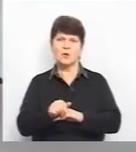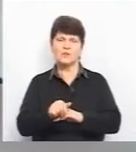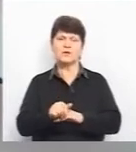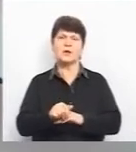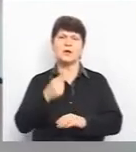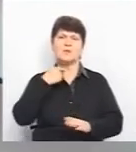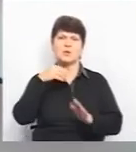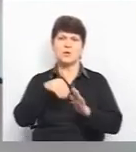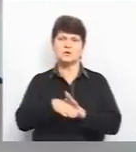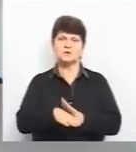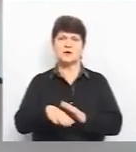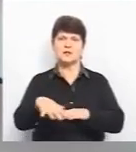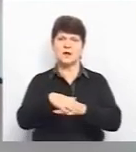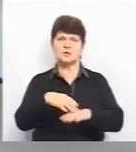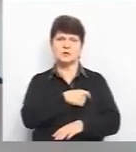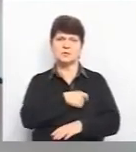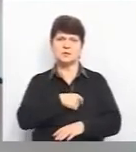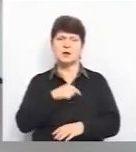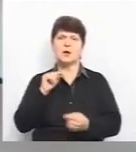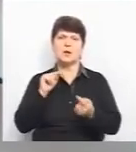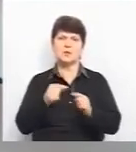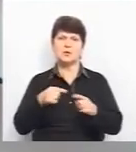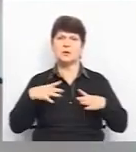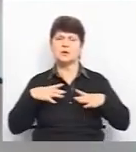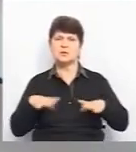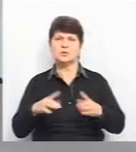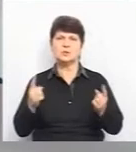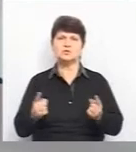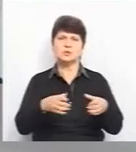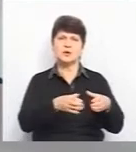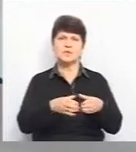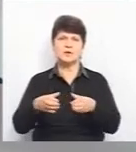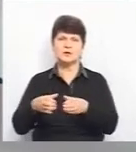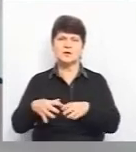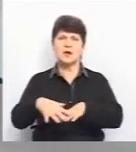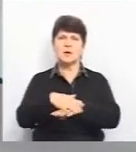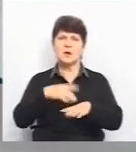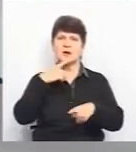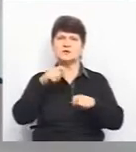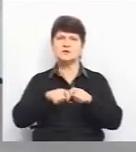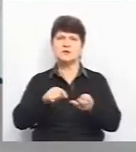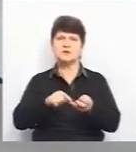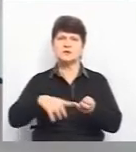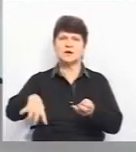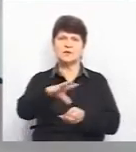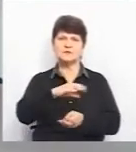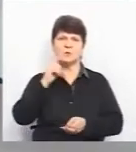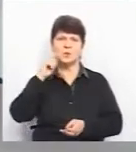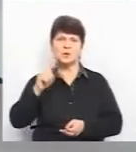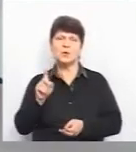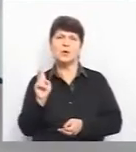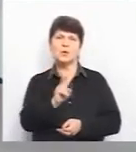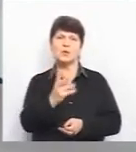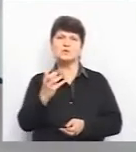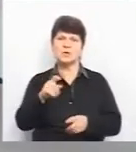проголосували народні депутати, проти не було жодної з фракцій. Масове тестування має охопити усю Україну. Кого ще